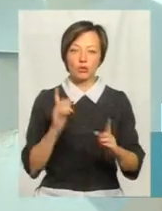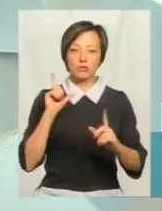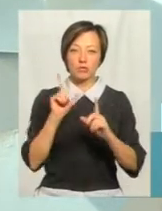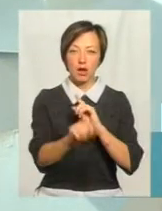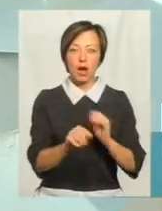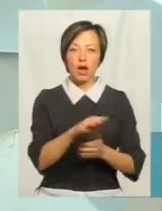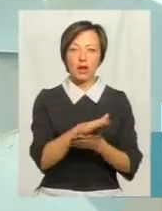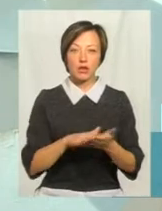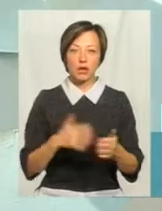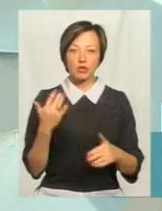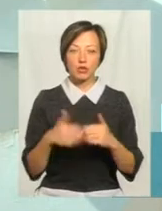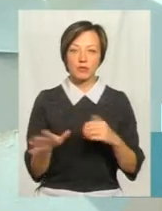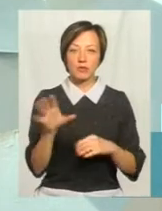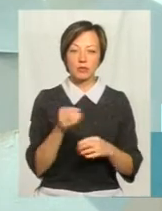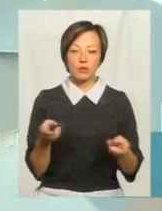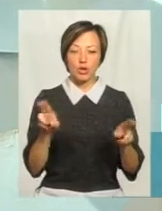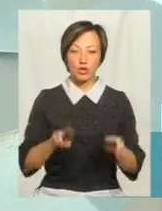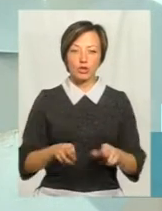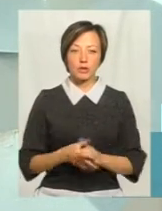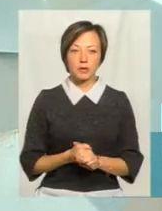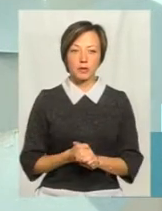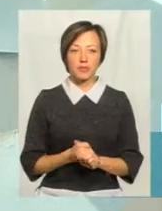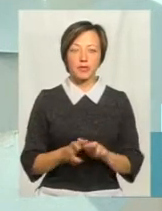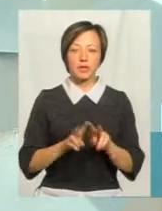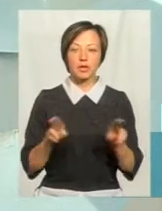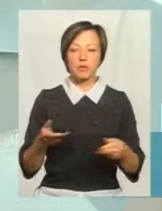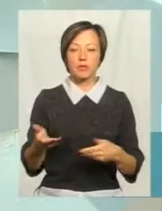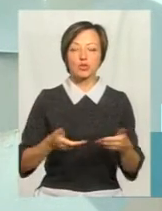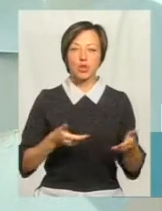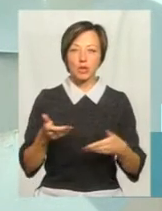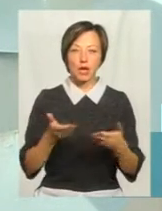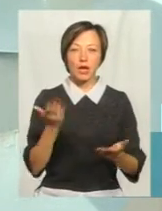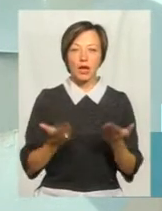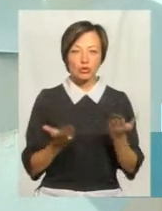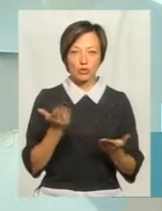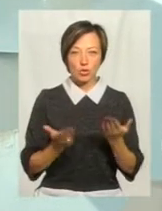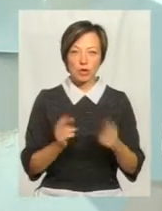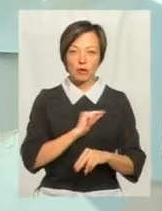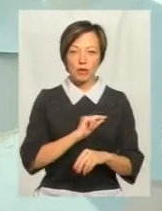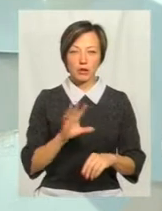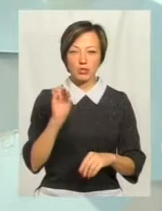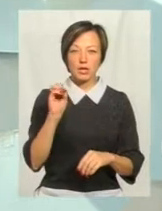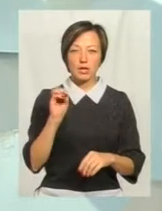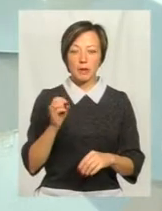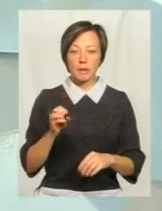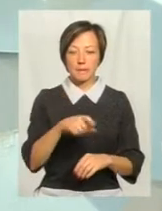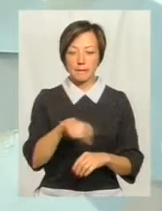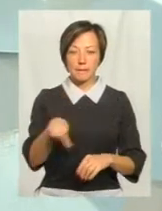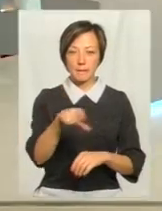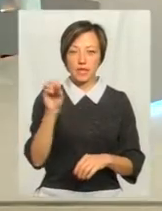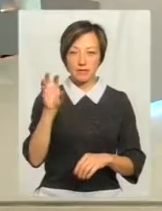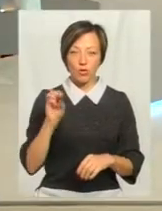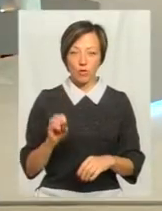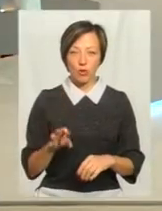а далі вже всім остальним. І так само пішоходам, якщо не працює пішохідний перехід, то